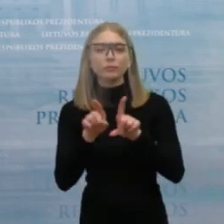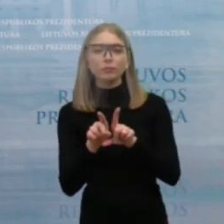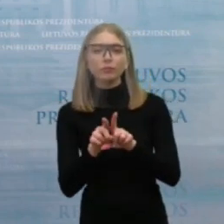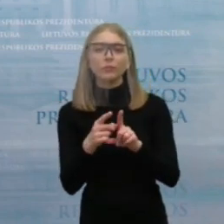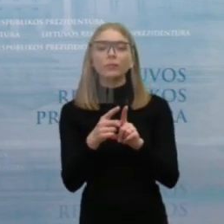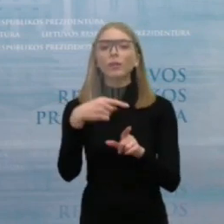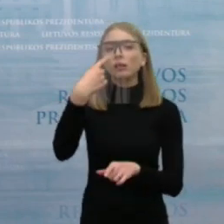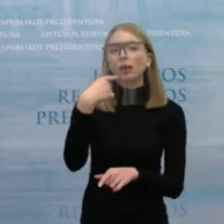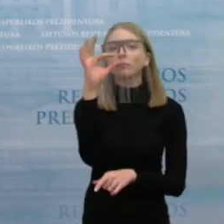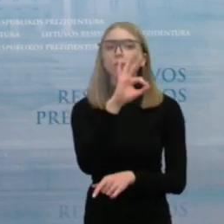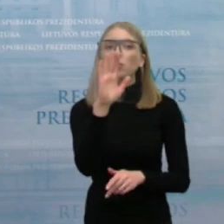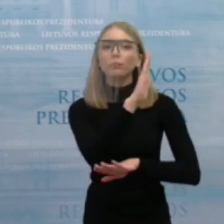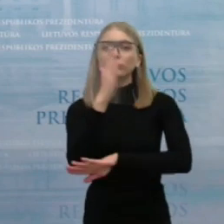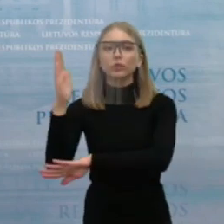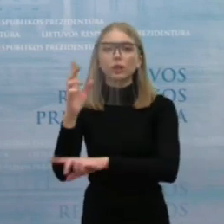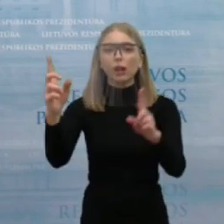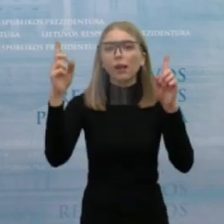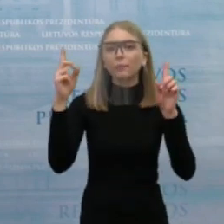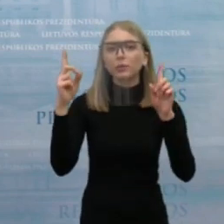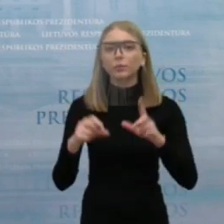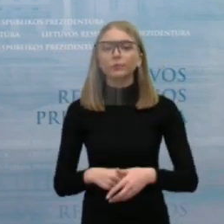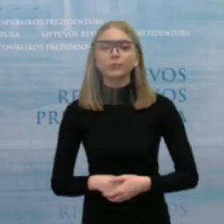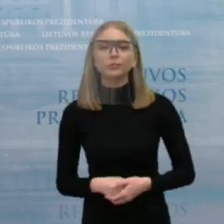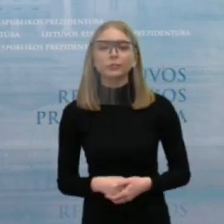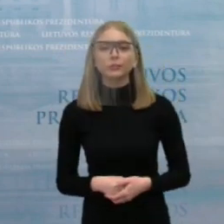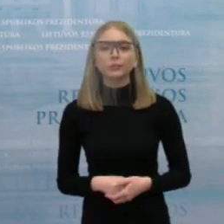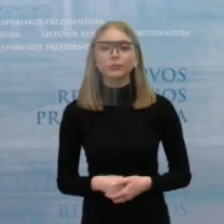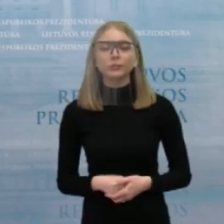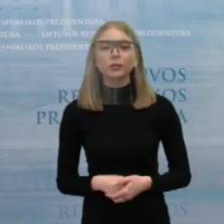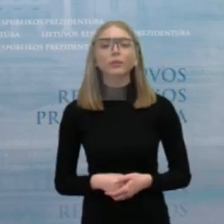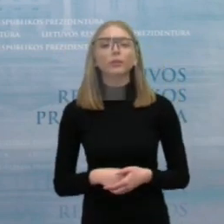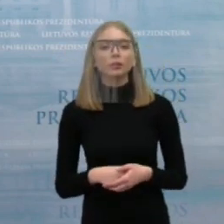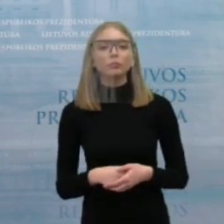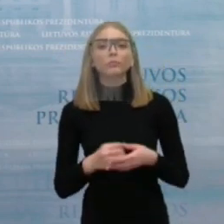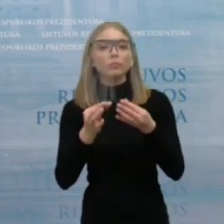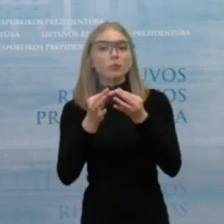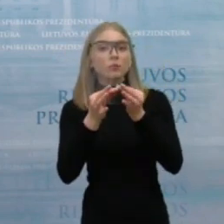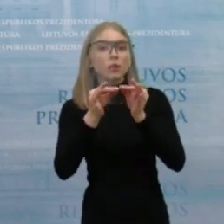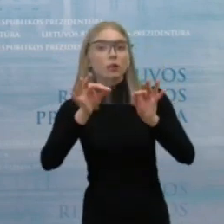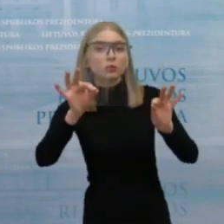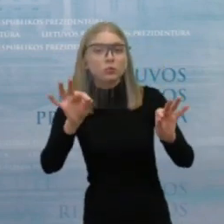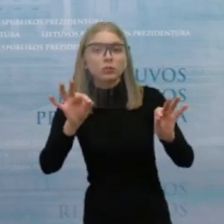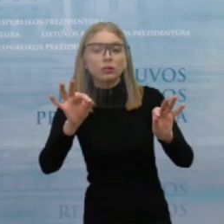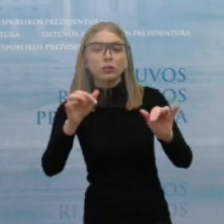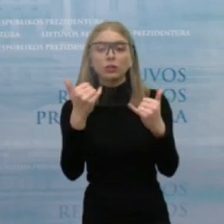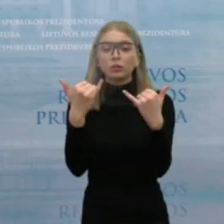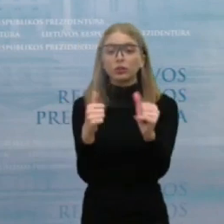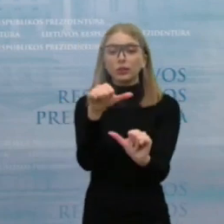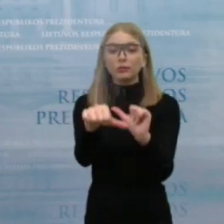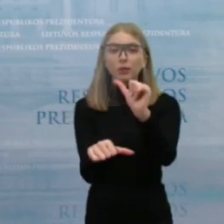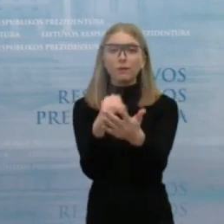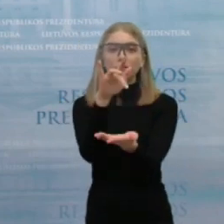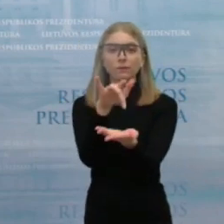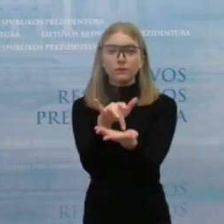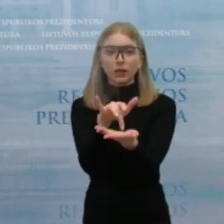apsaugos klausimą ir nuskambėjo pasiūlymas, kad iki šių metų vidurio